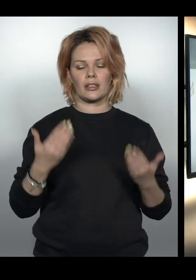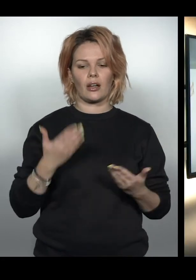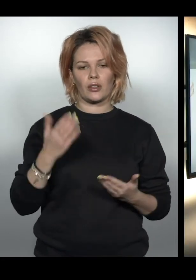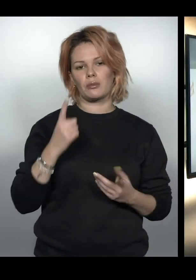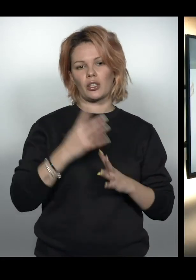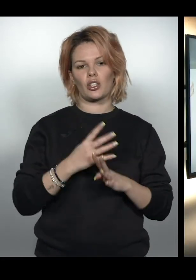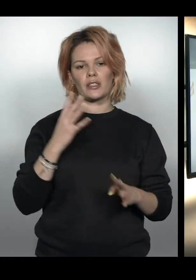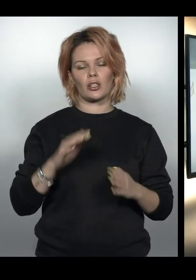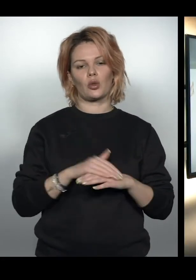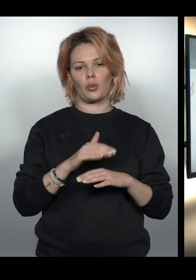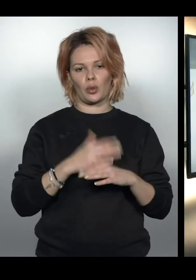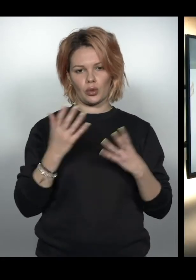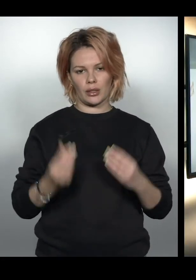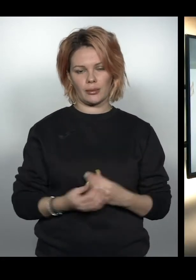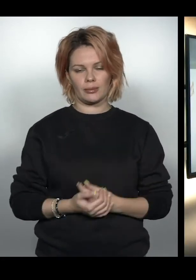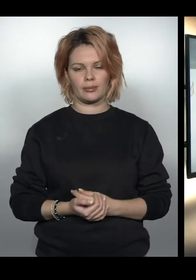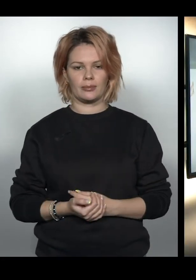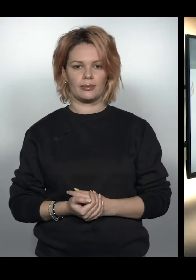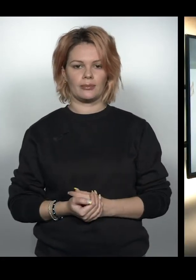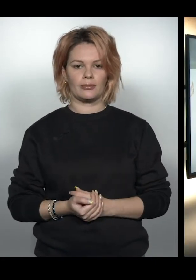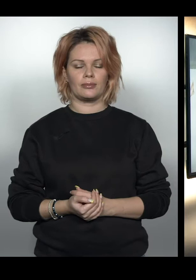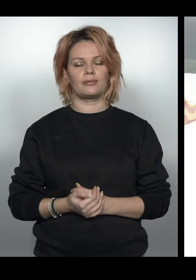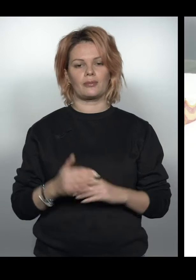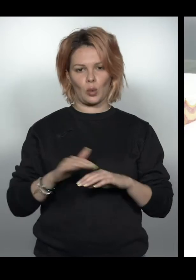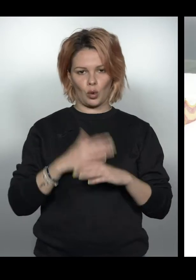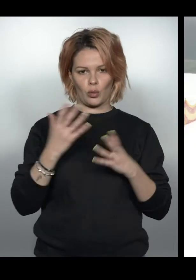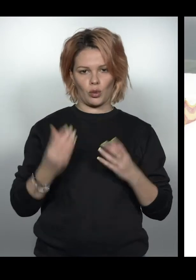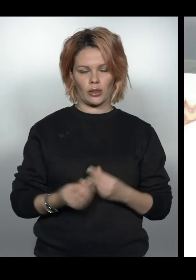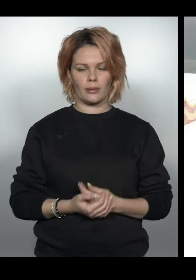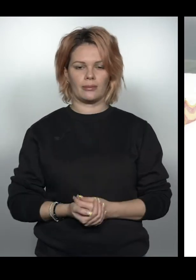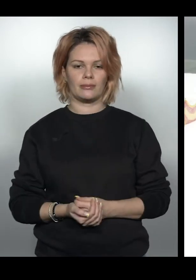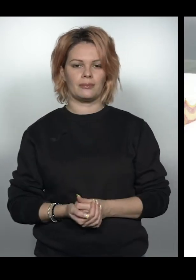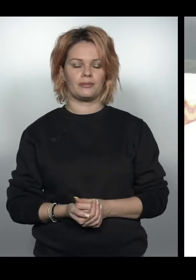Вітаю вас і, перш за все, доброго дня. Доброго дня.